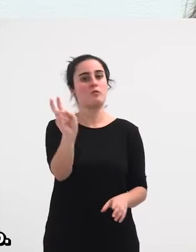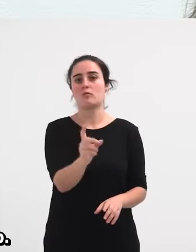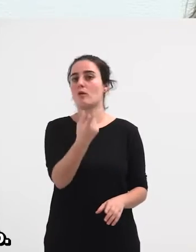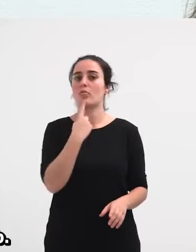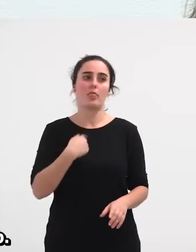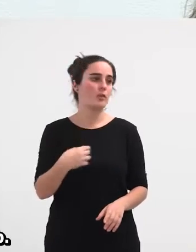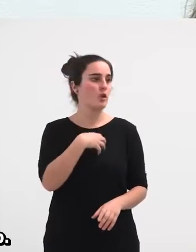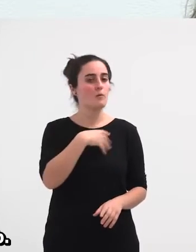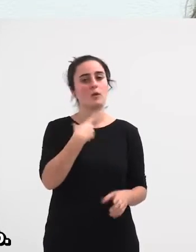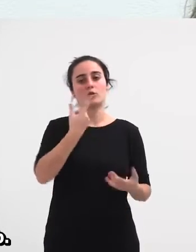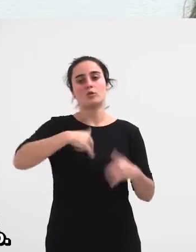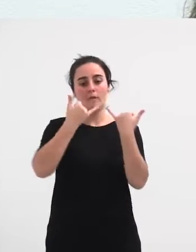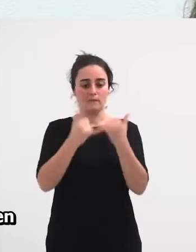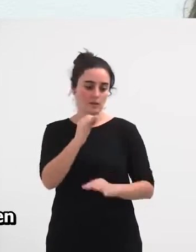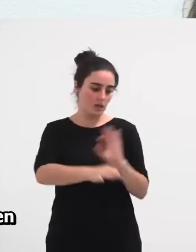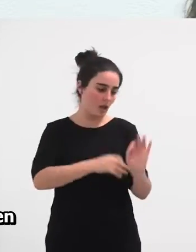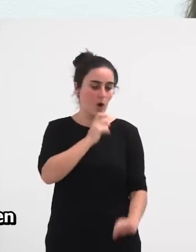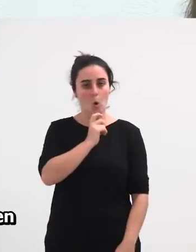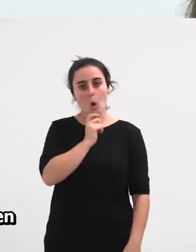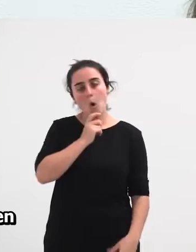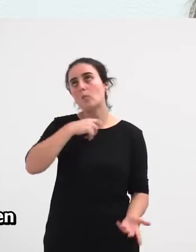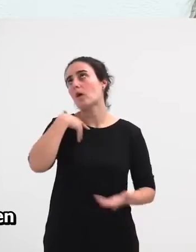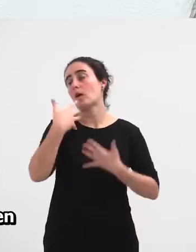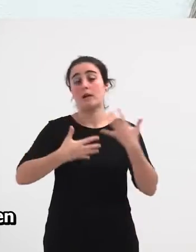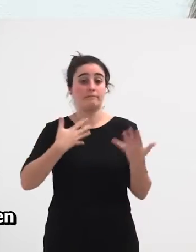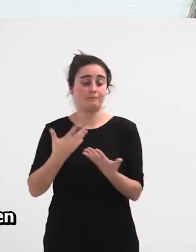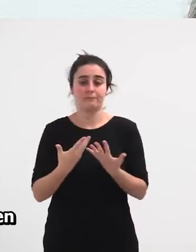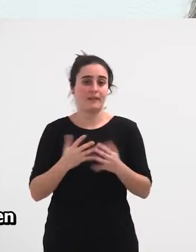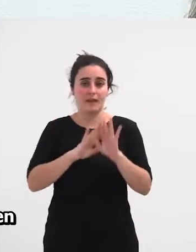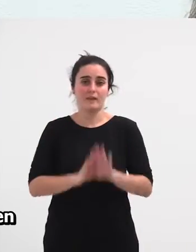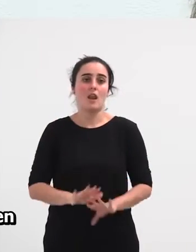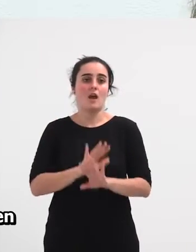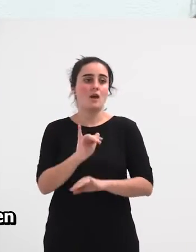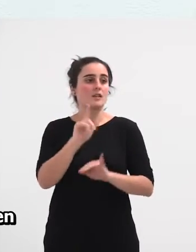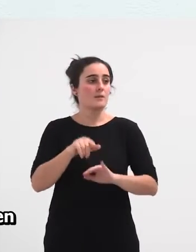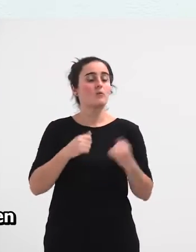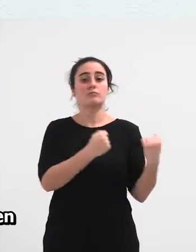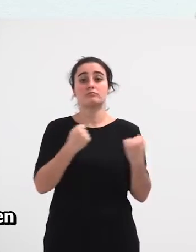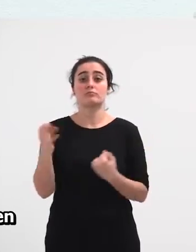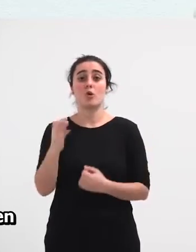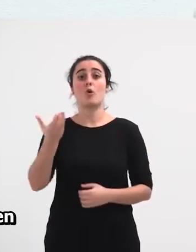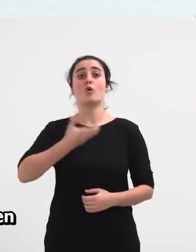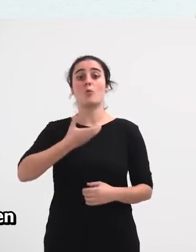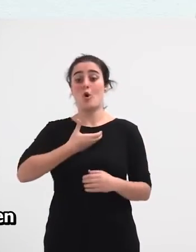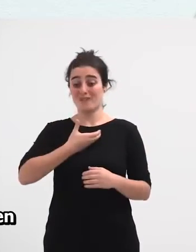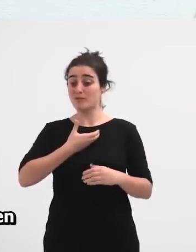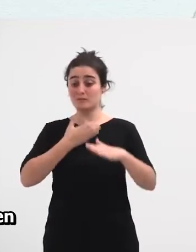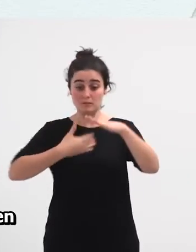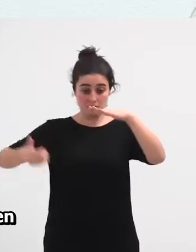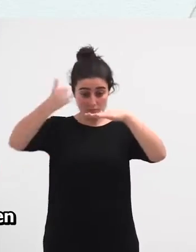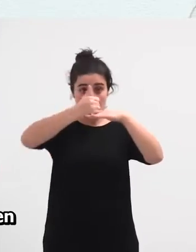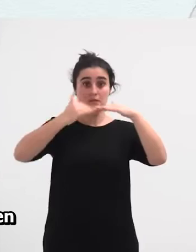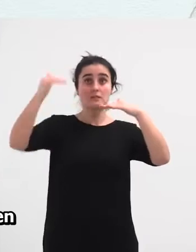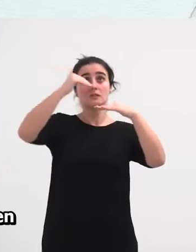gainberdugun jaia, eta, barretadago, instituzio, udalez gaindiko instituzioen